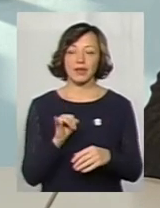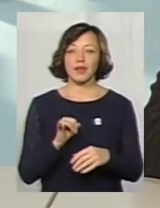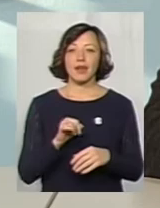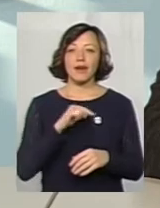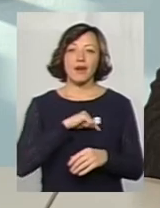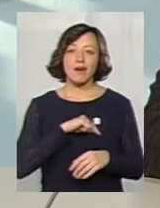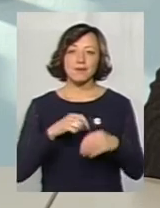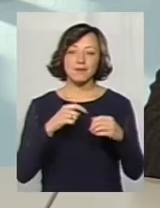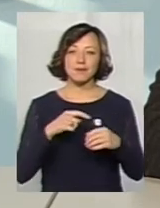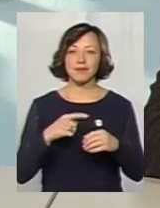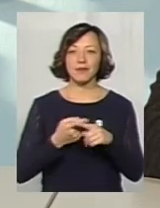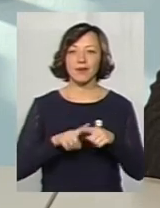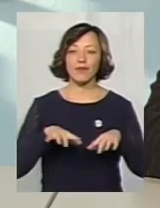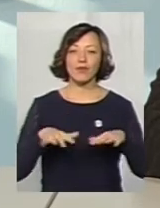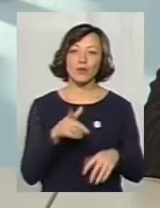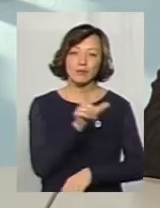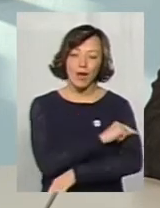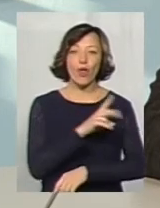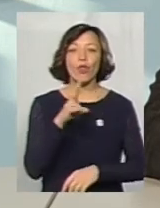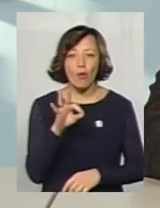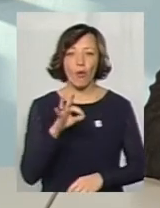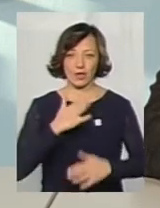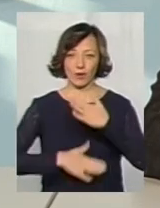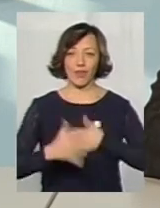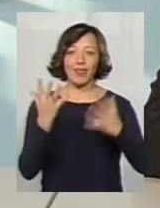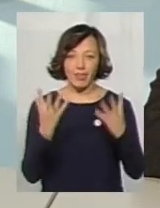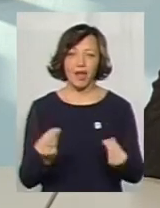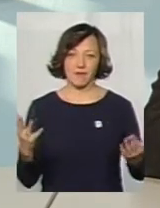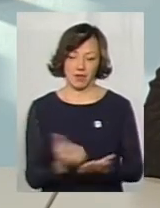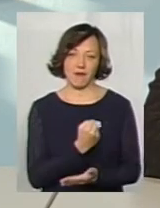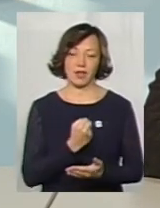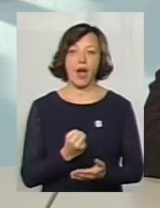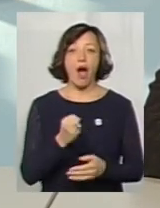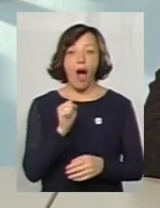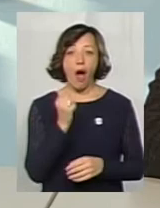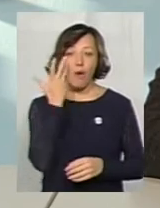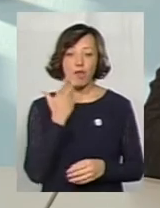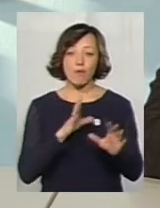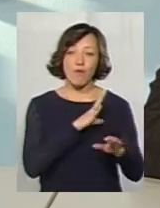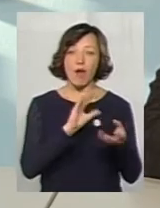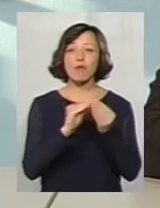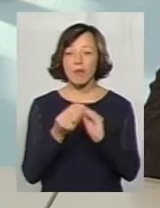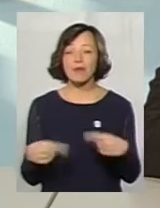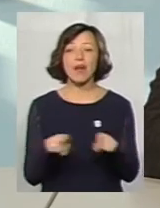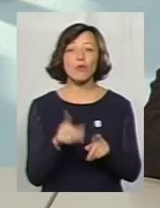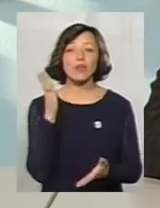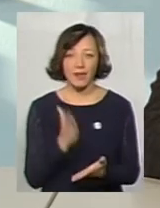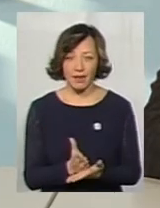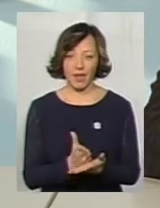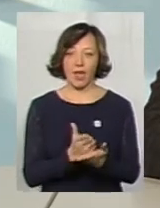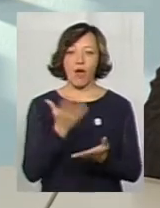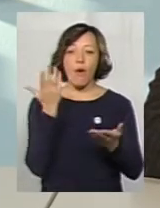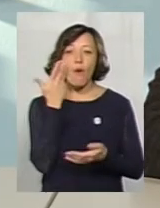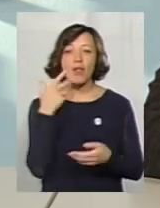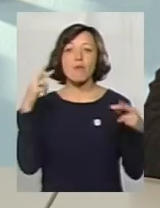емоційно, але ти відчуваєш задоволення, що насправді день вдався. Разом з тим, коли трапляються проблеми, а вони також є, і коли трапляються